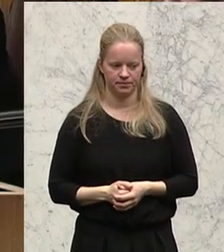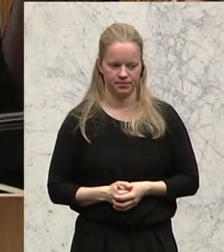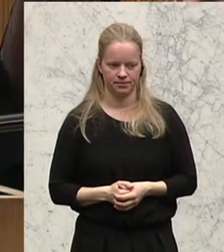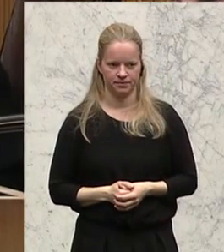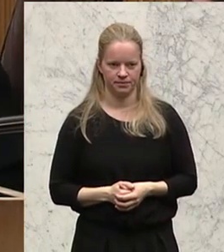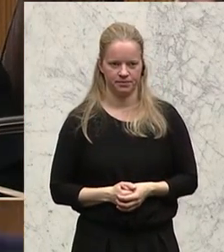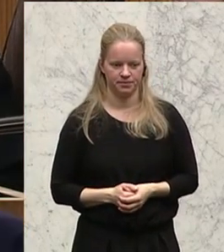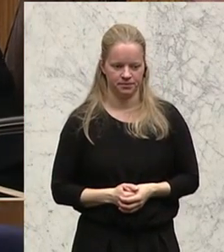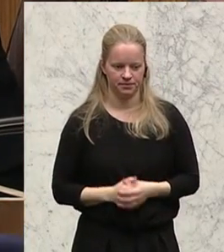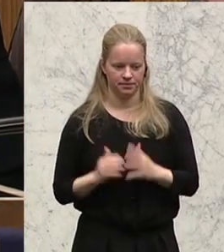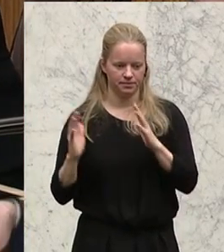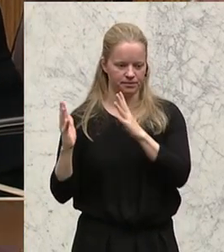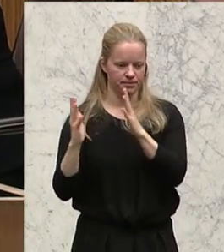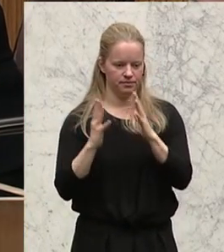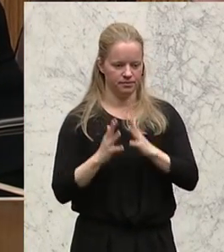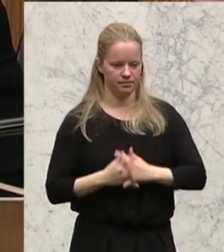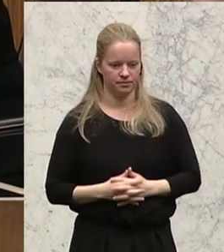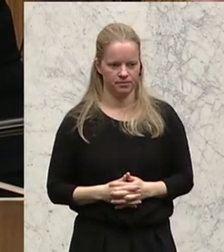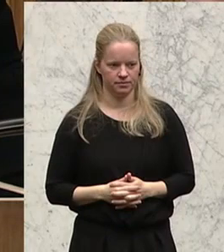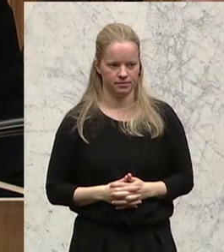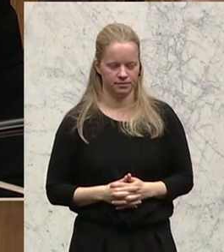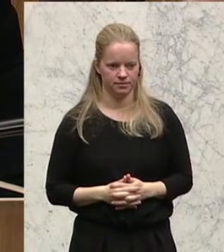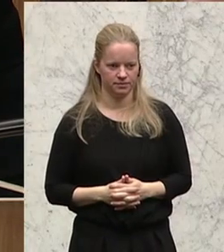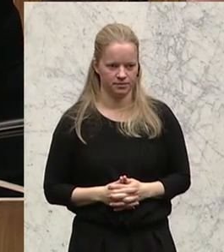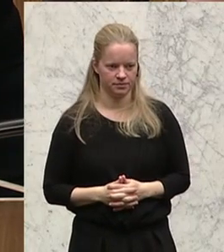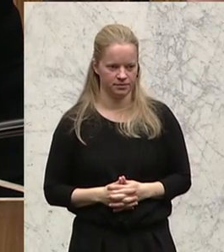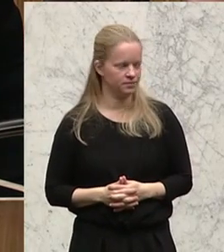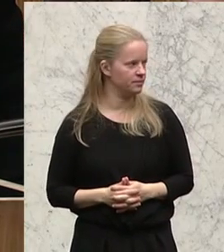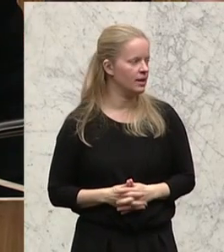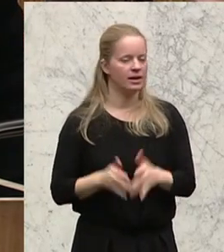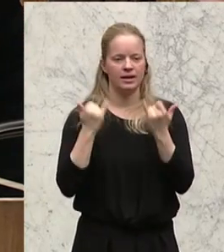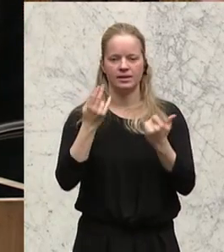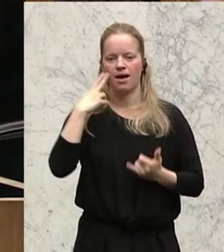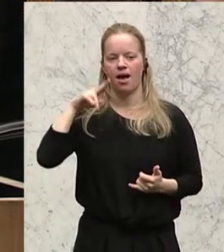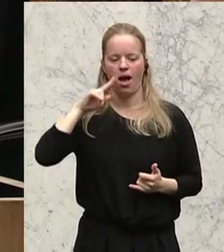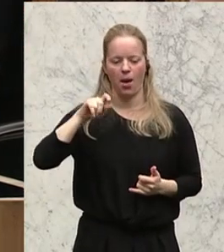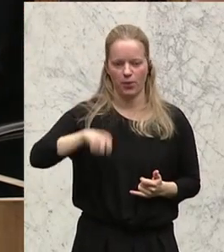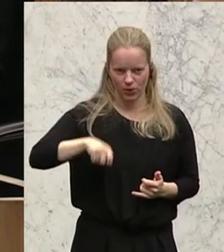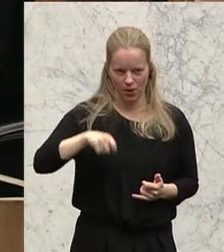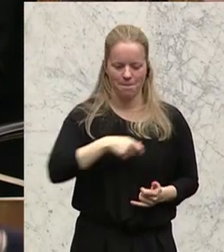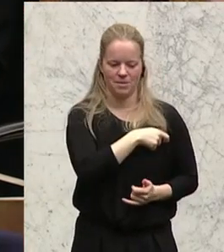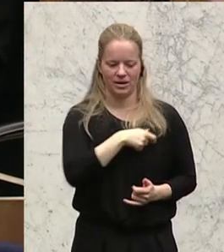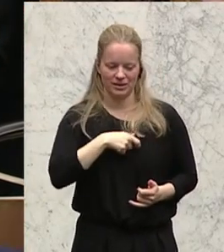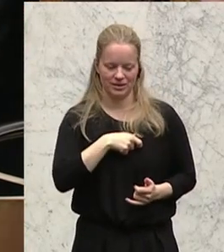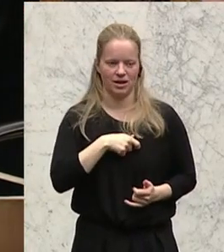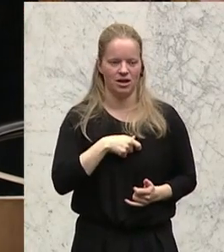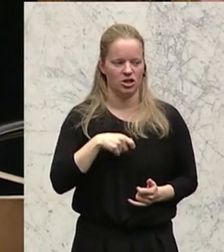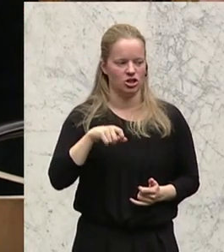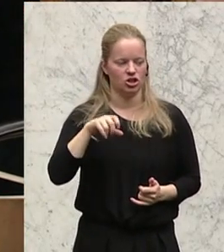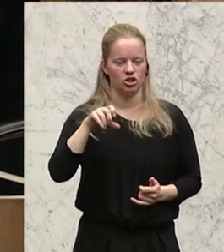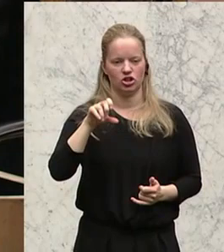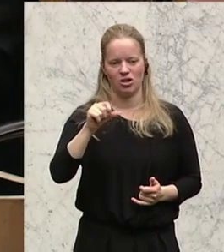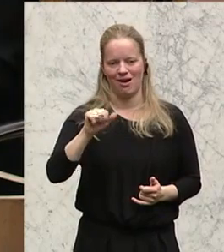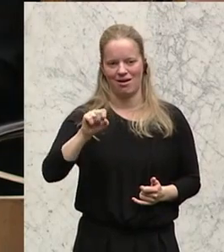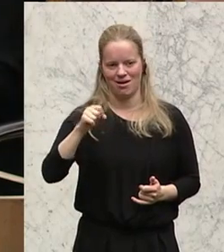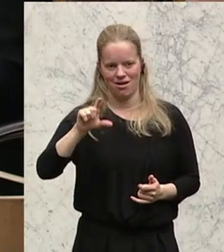Die Nachfrage von Wohnraum übersteigt das Angebot beweitend. Deshalb muss die Wohnbautätigkeit kräftig angekurbelt werden und die Mittel aus der